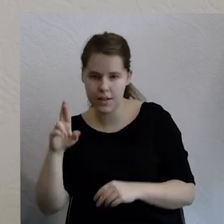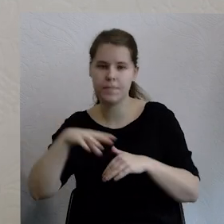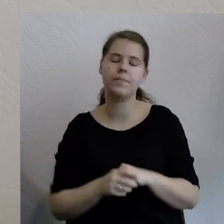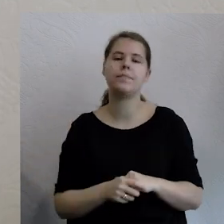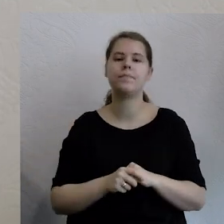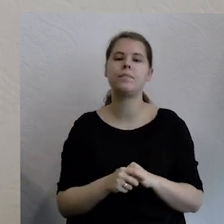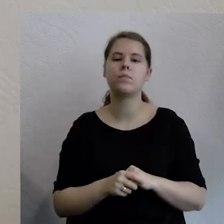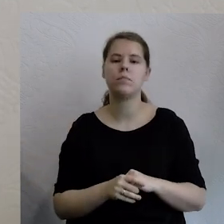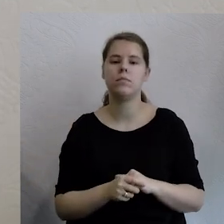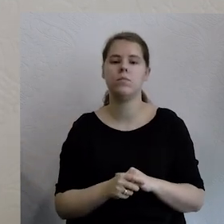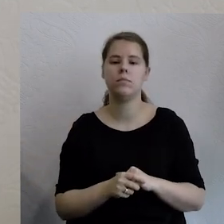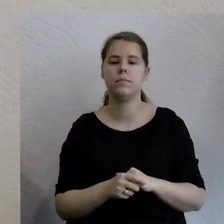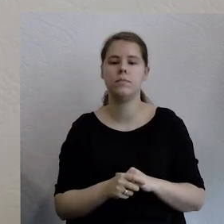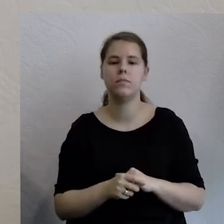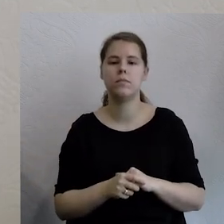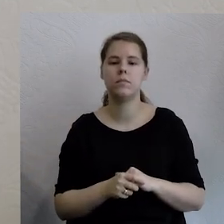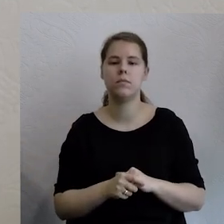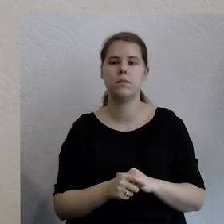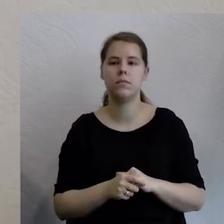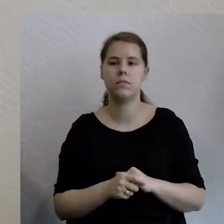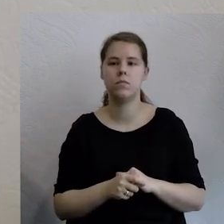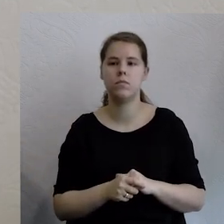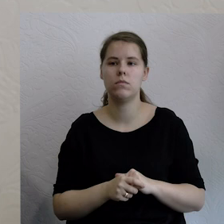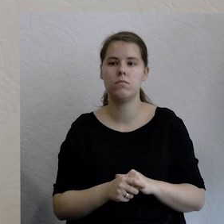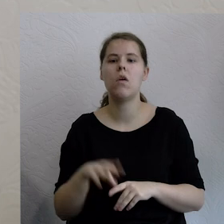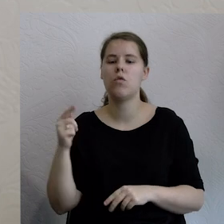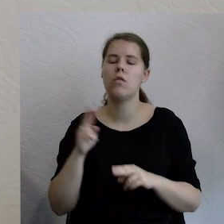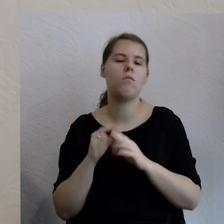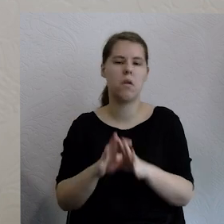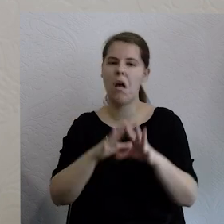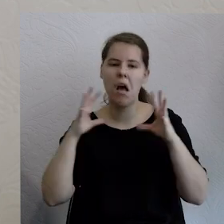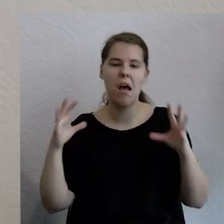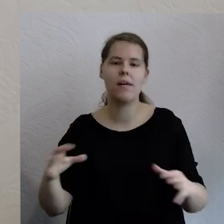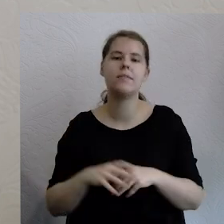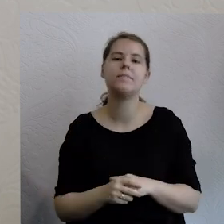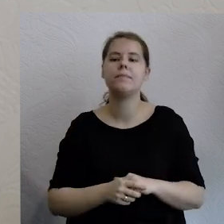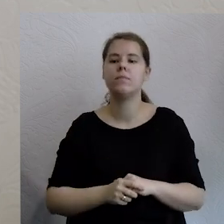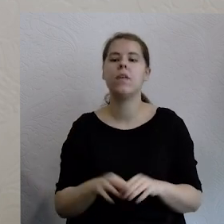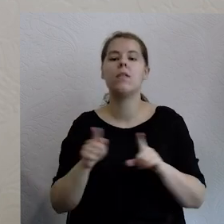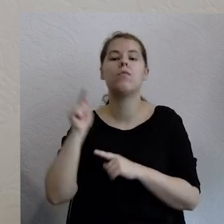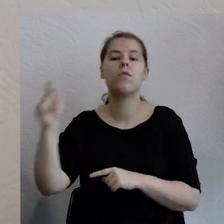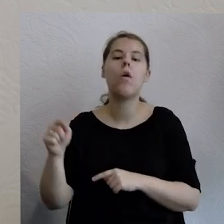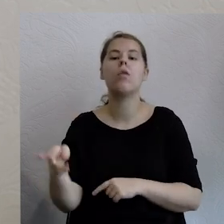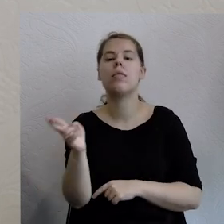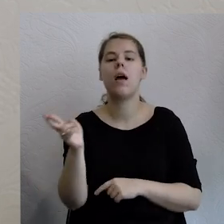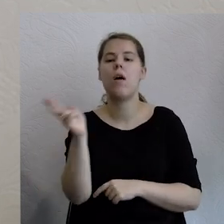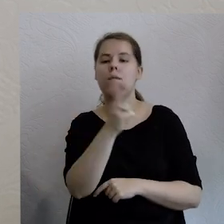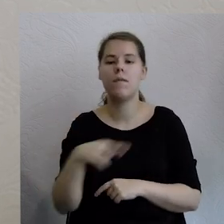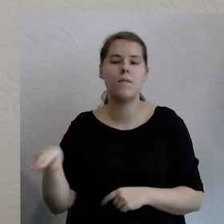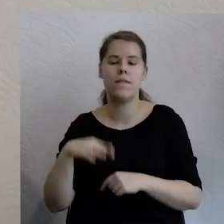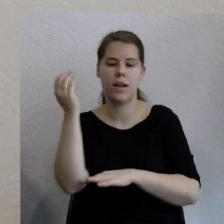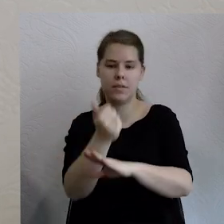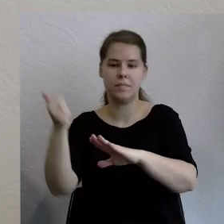świecie według Animal Charity Evaluators. Stworzyła intersekcjonalny projekt Centrum Zwierząt. Zasiada w Radzie Green Raff Institute. Jest